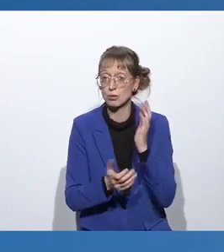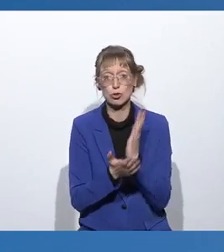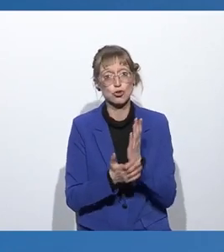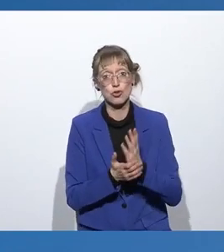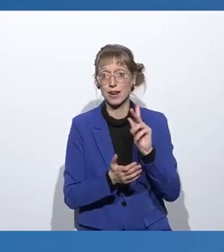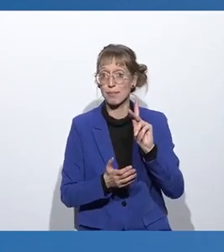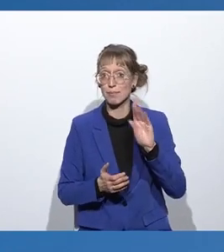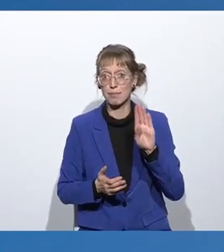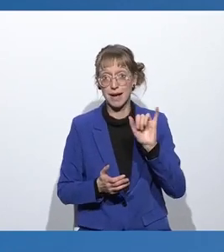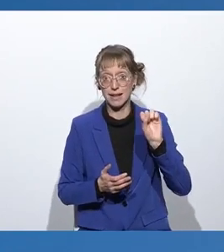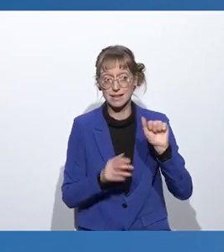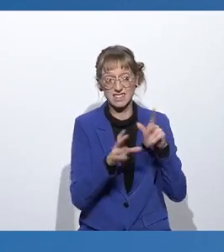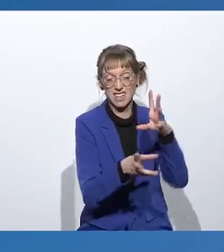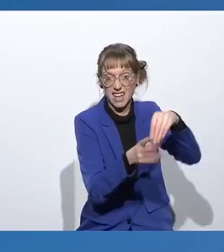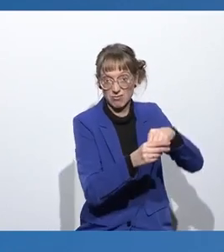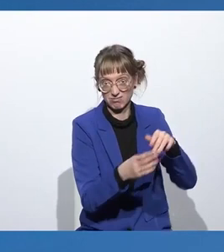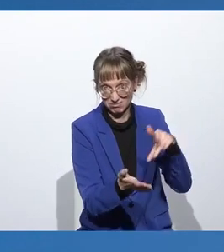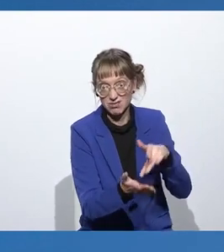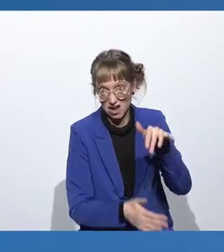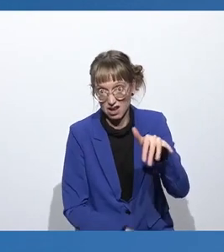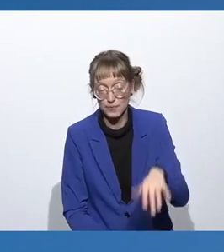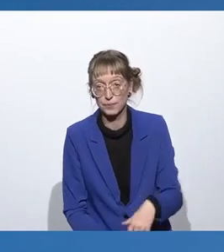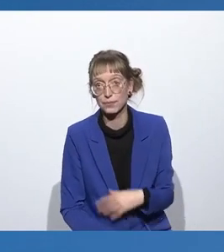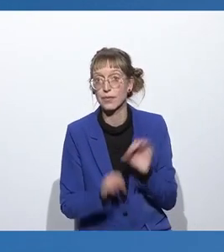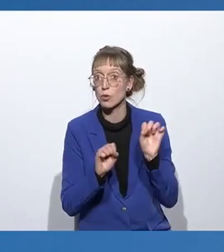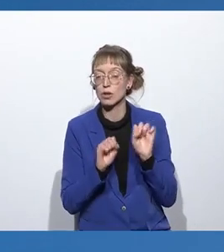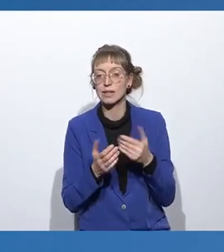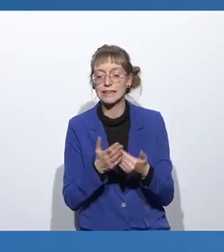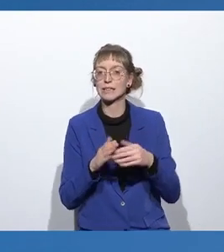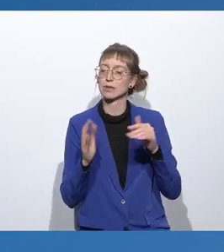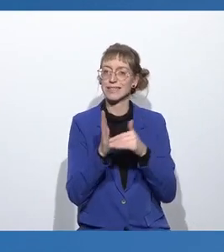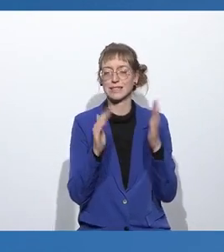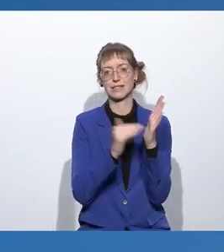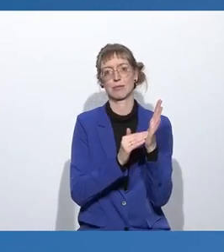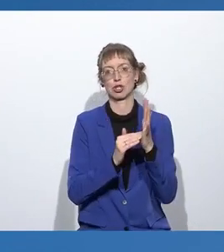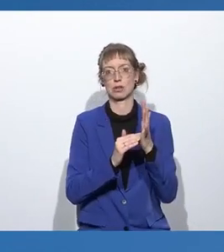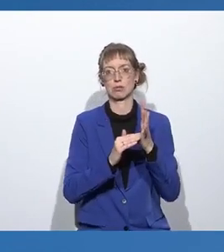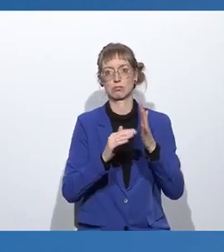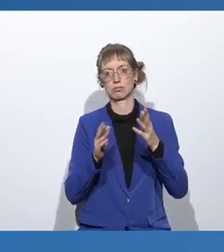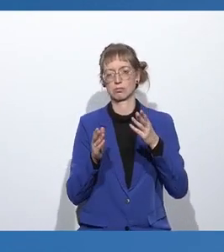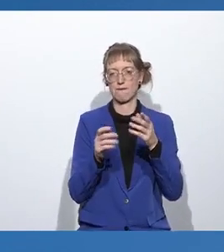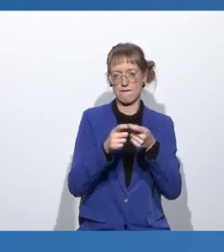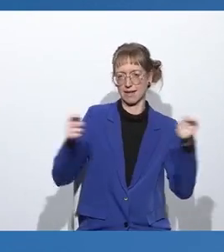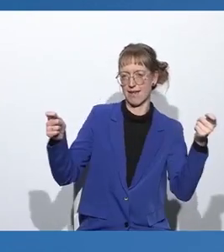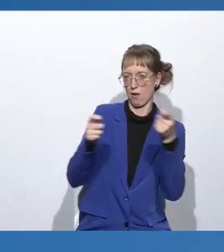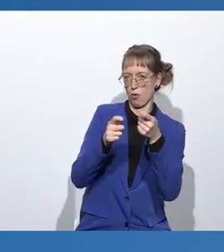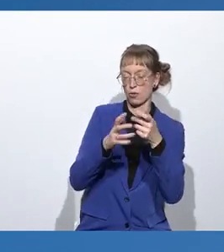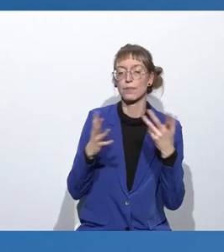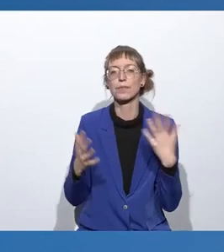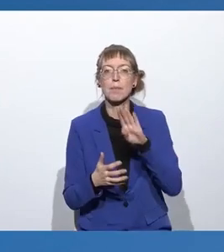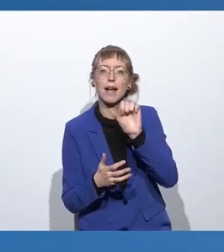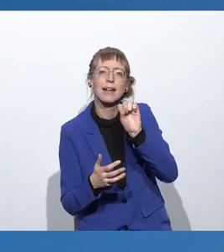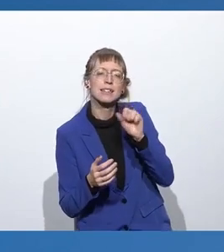Vorurteile haben können. Und man spricht da auch dann von systemischen Verzerrungen. Wie kann so etwas aussehen, so ein